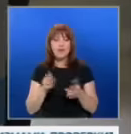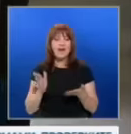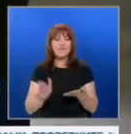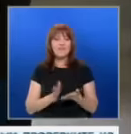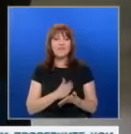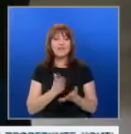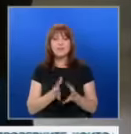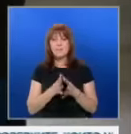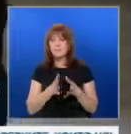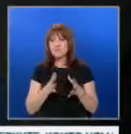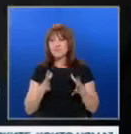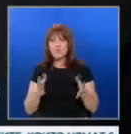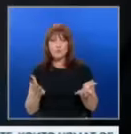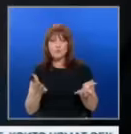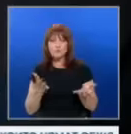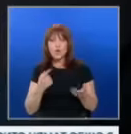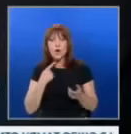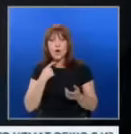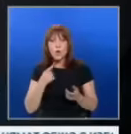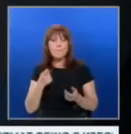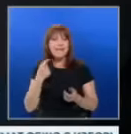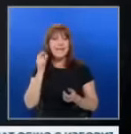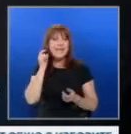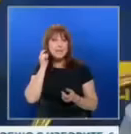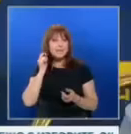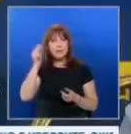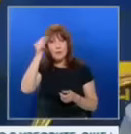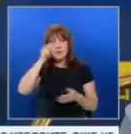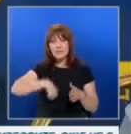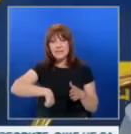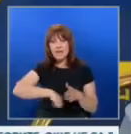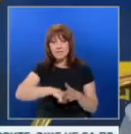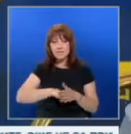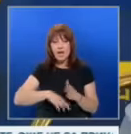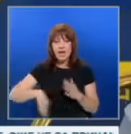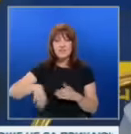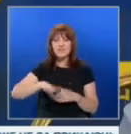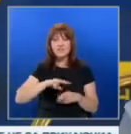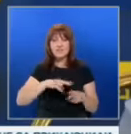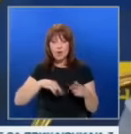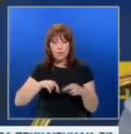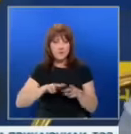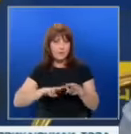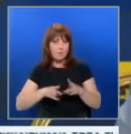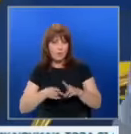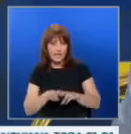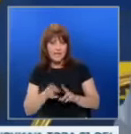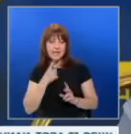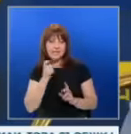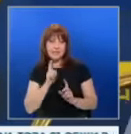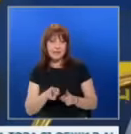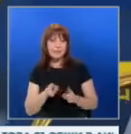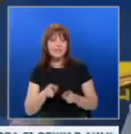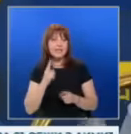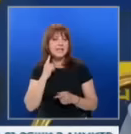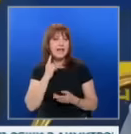изключително много заимеджа на българския футбол, това което се случи. Всички комисии са почти променени, за да може, пак казвам, тези